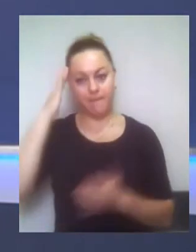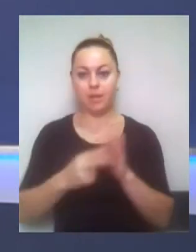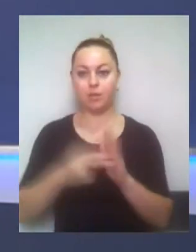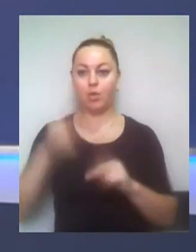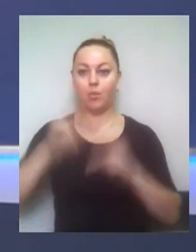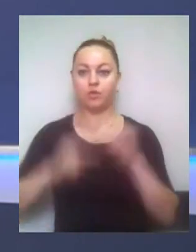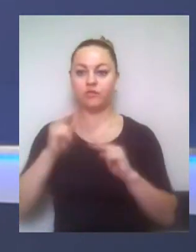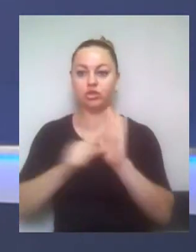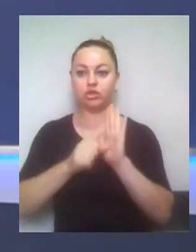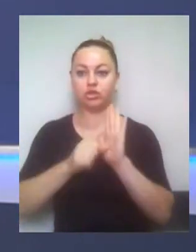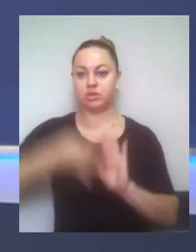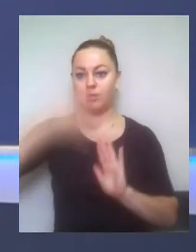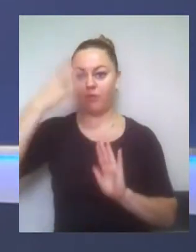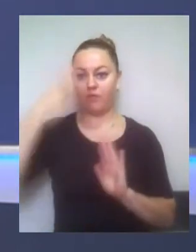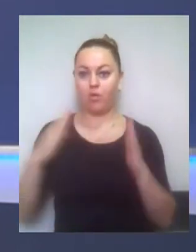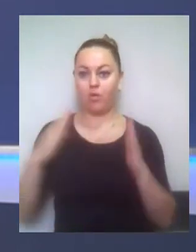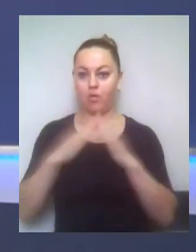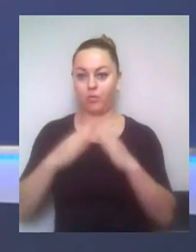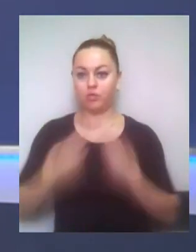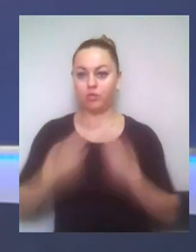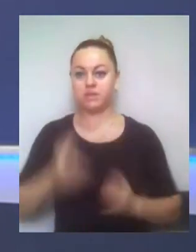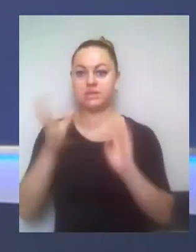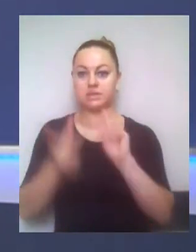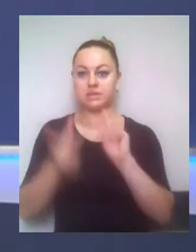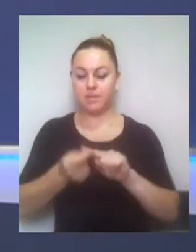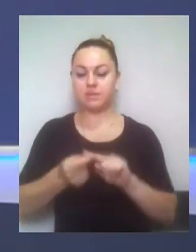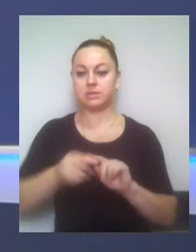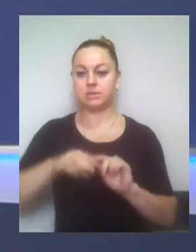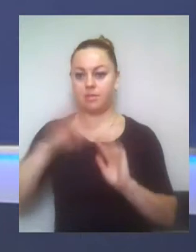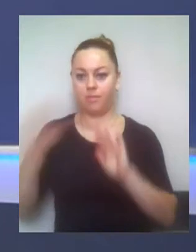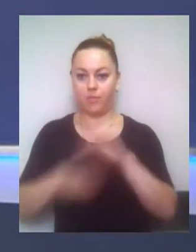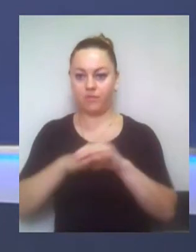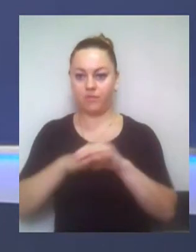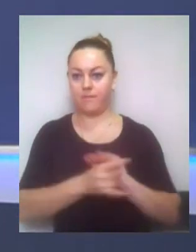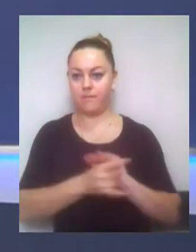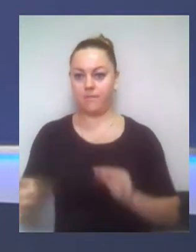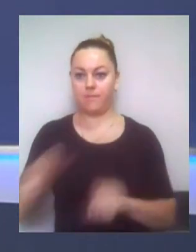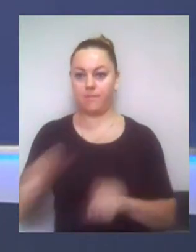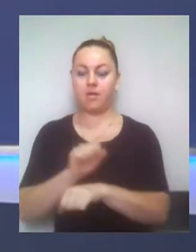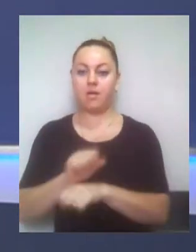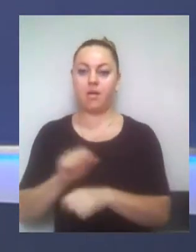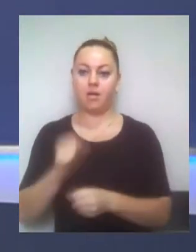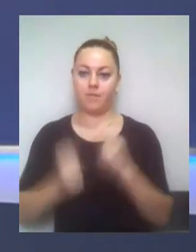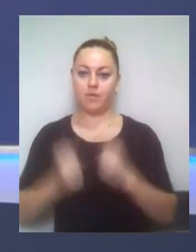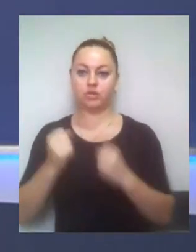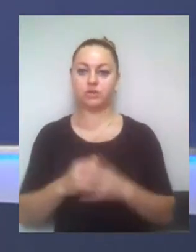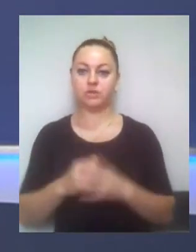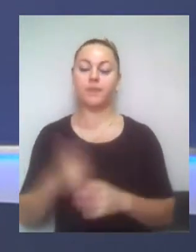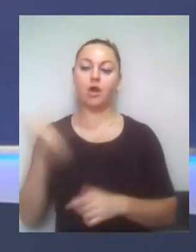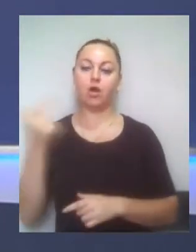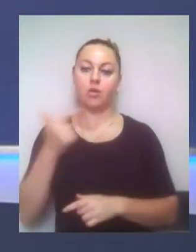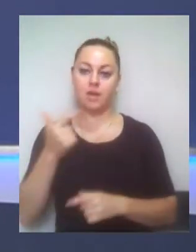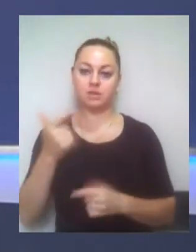шестиповерховий житловий будинок з підземним паркінгом. Зі свого боку, мешканці міста та громадські діячі, зокрема,